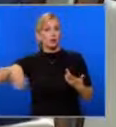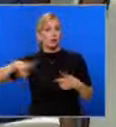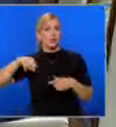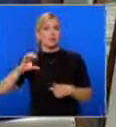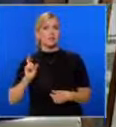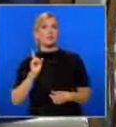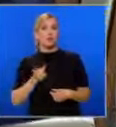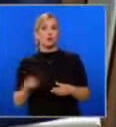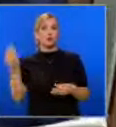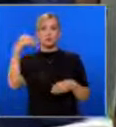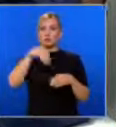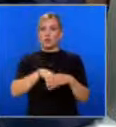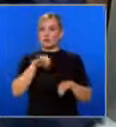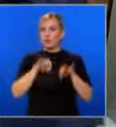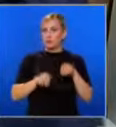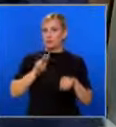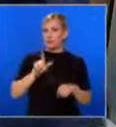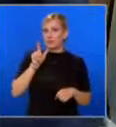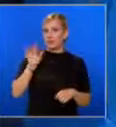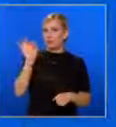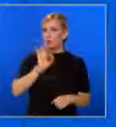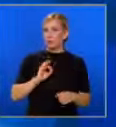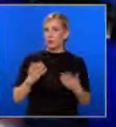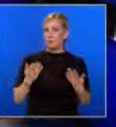може да участва във вода на 27 октомври?